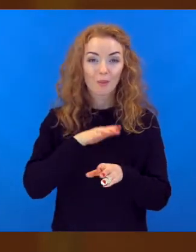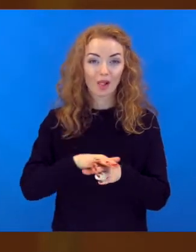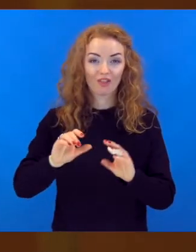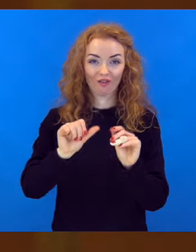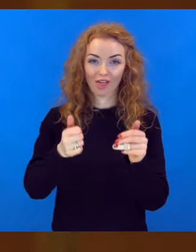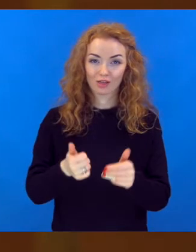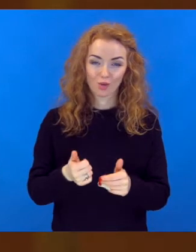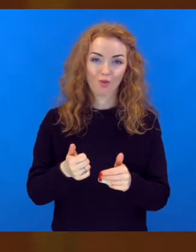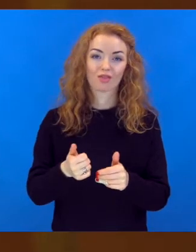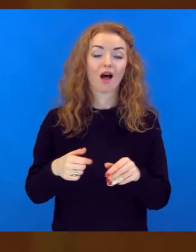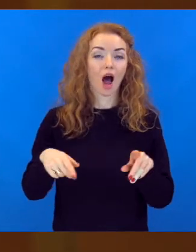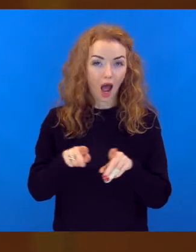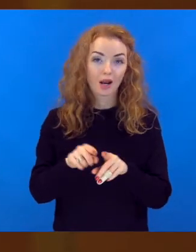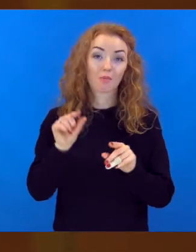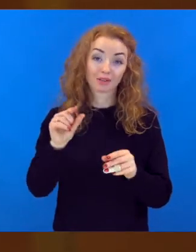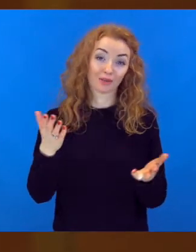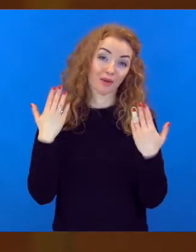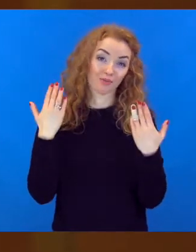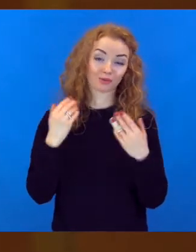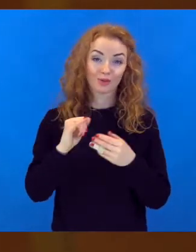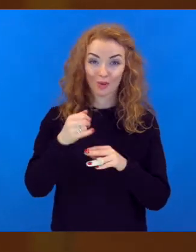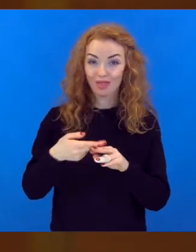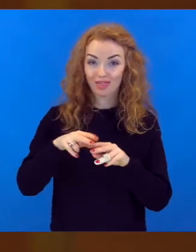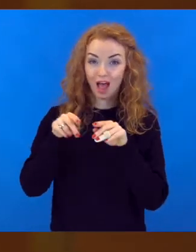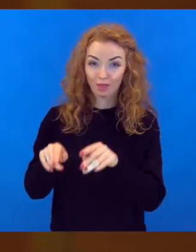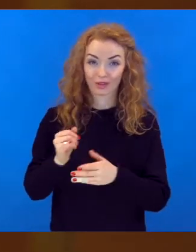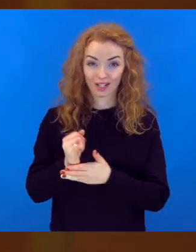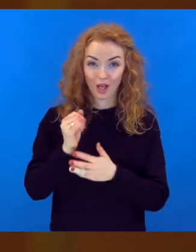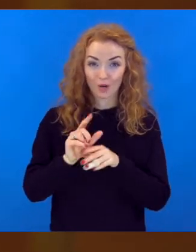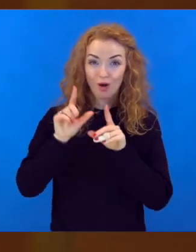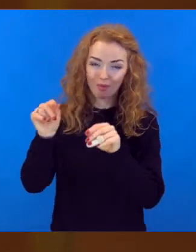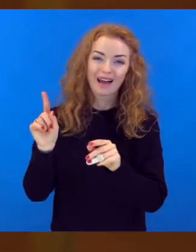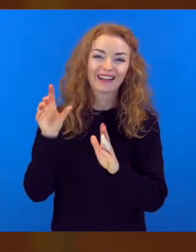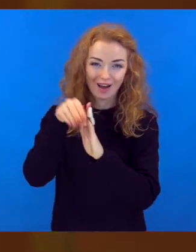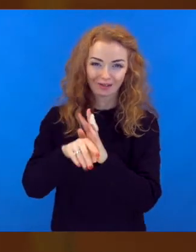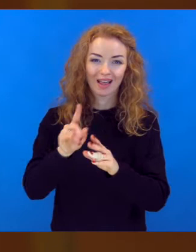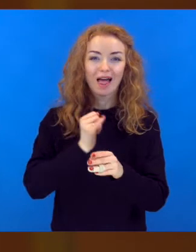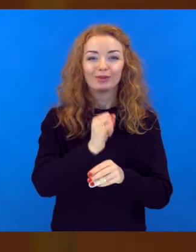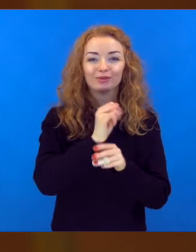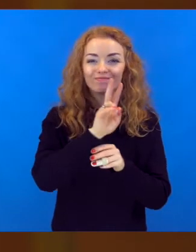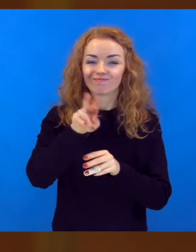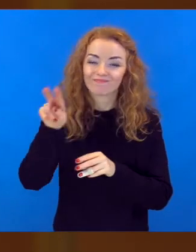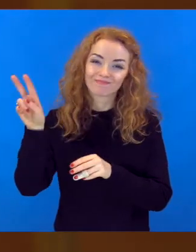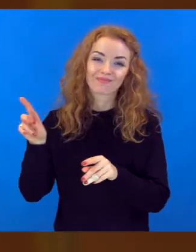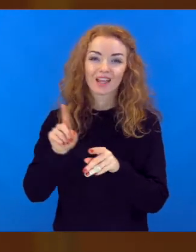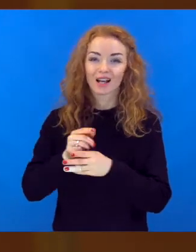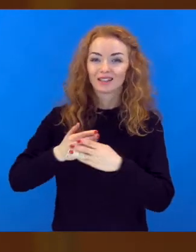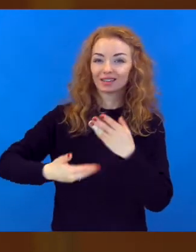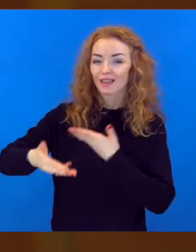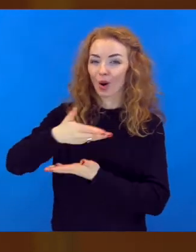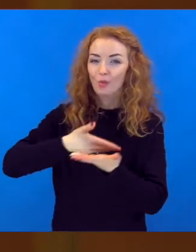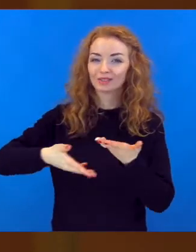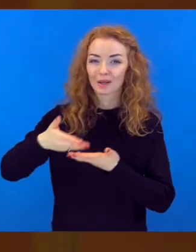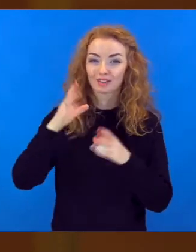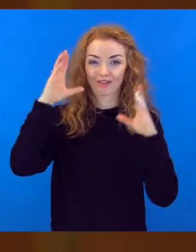pilnveidoties, bagātināties un taipat laikā arī atpūsties. Jo parasti šādos braucienos ir arī ekskursijas un visādi sadraudzības vakari